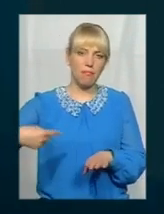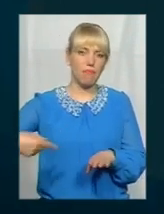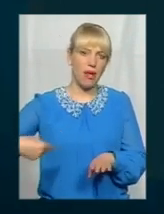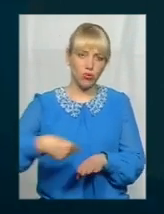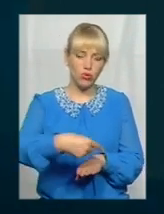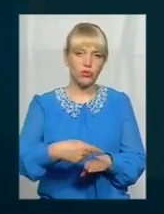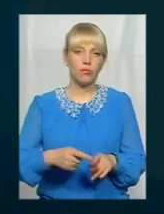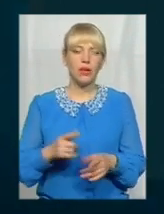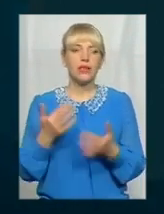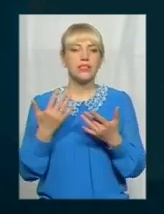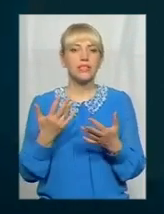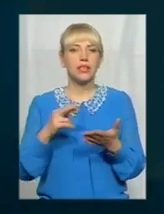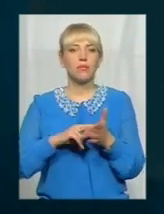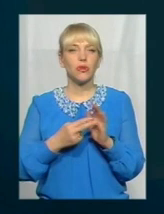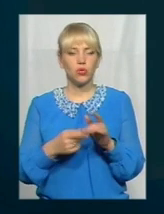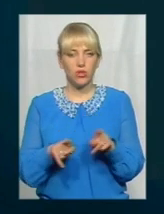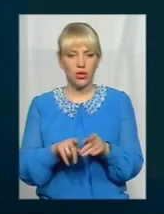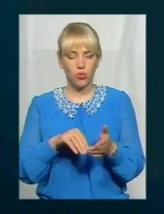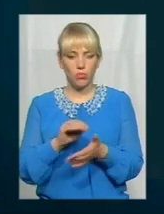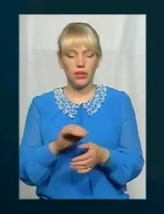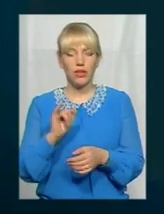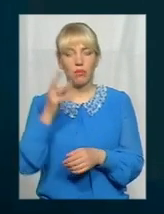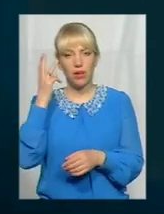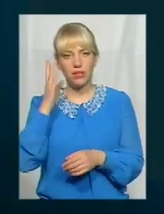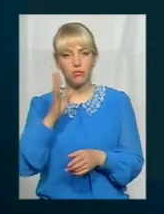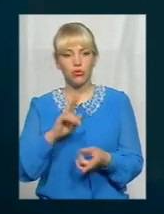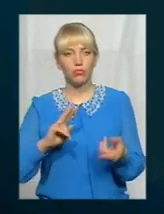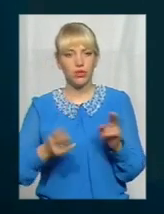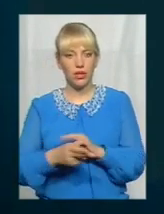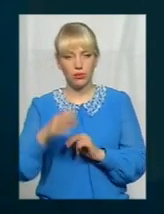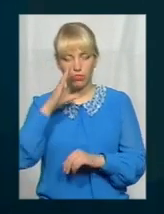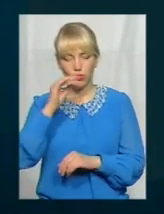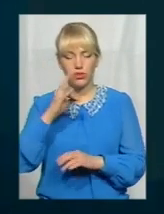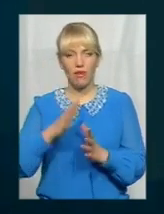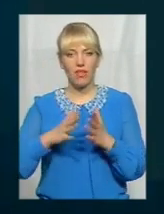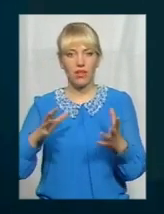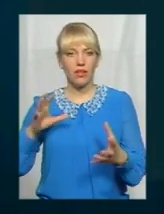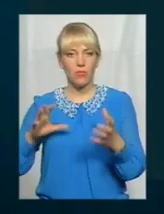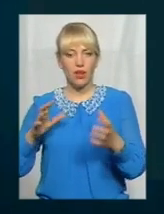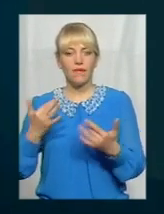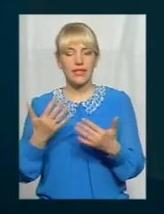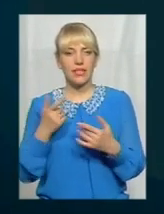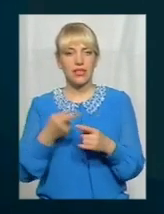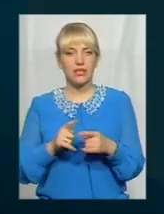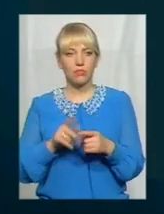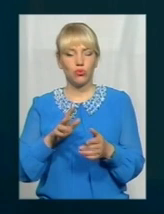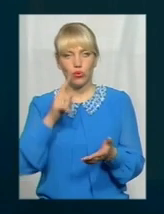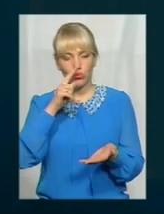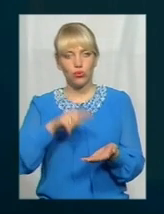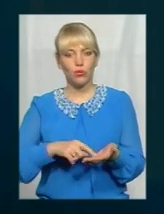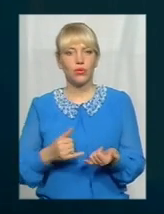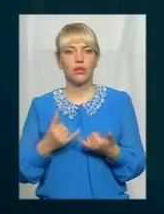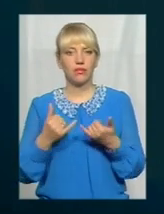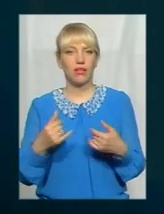Хмельницькому планується заміна маршруток великогабаритним транспортом. Наскільки він буде доступним для малобомбільних груп